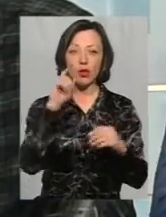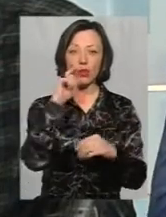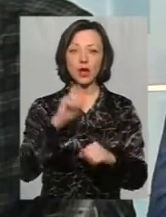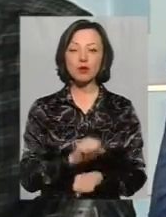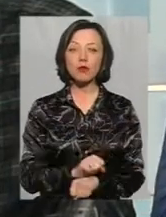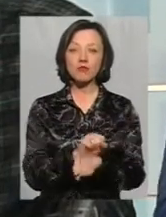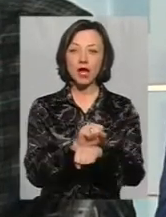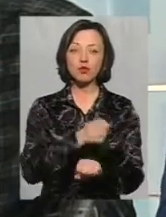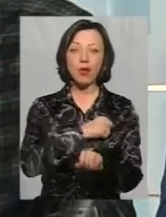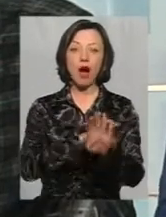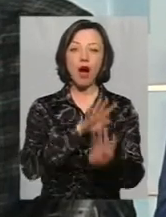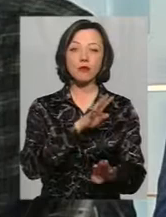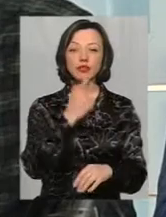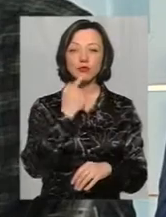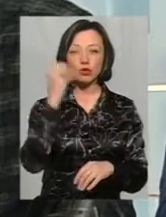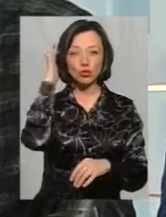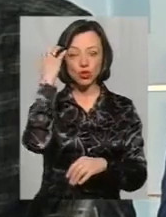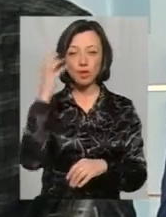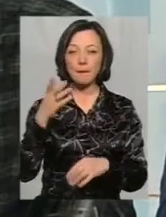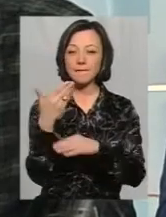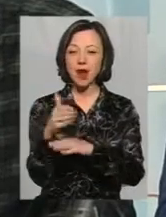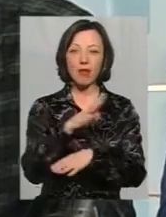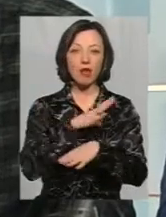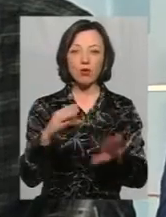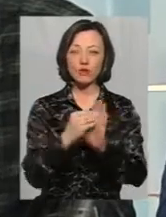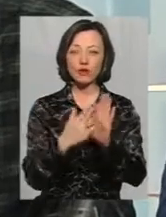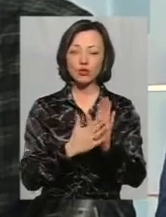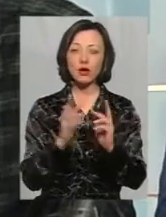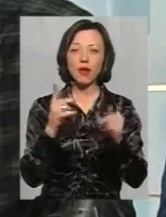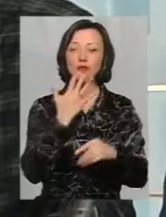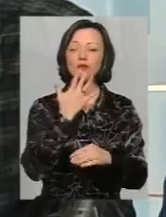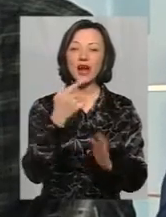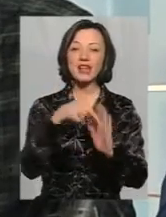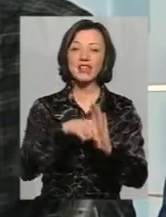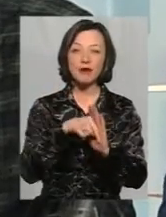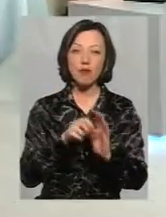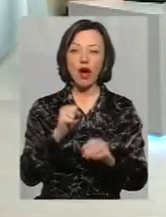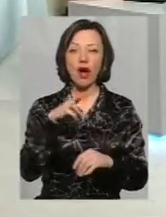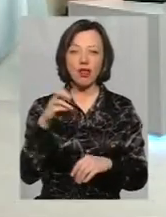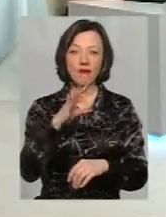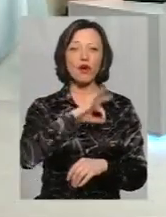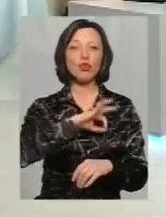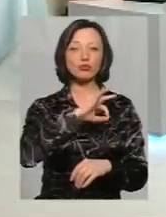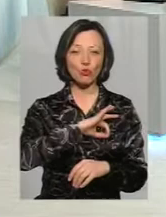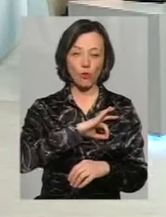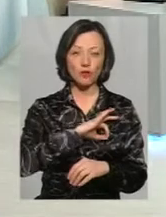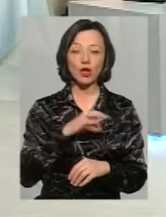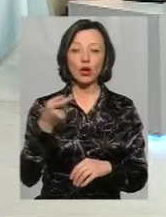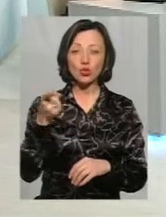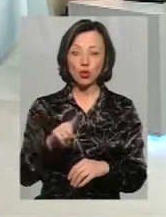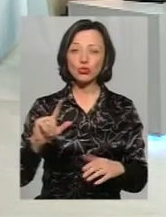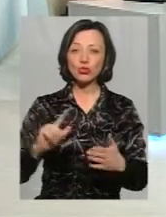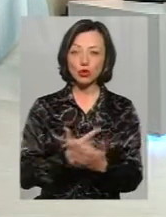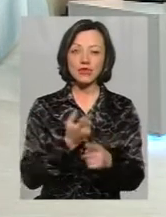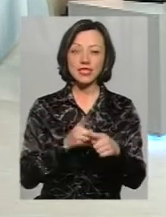-повстанську армію, де червоно-чорний прапор не був зафіксований як національний символ, але він використовувався, то, знову ж